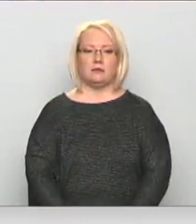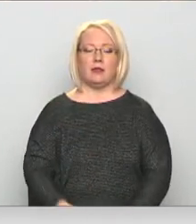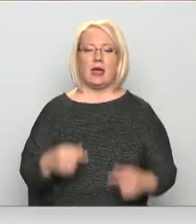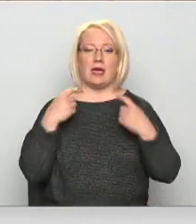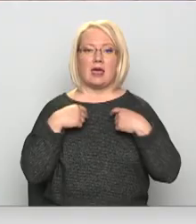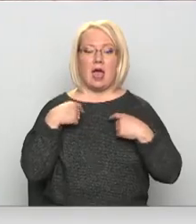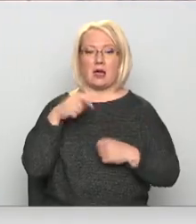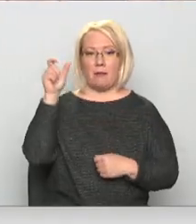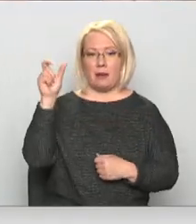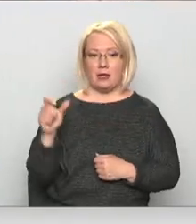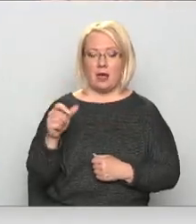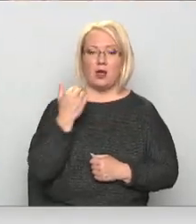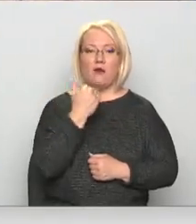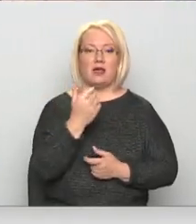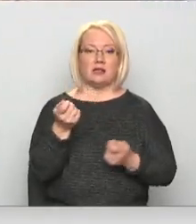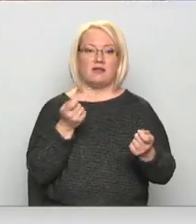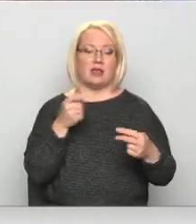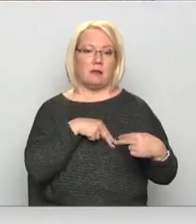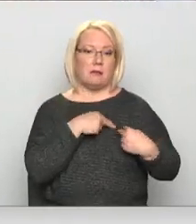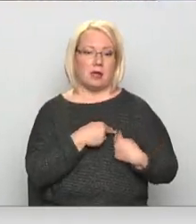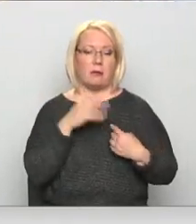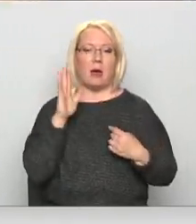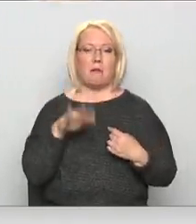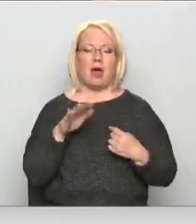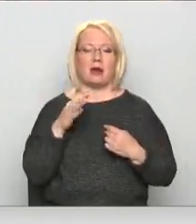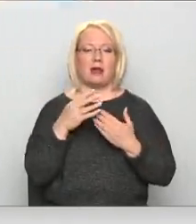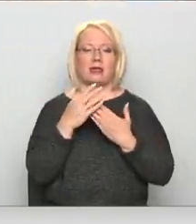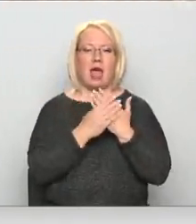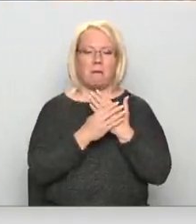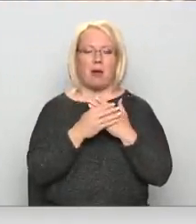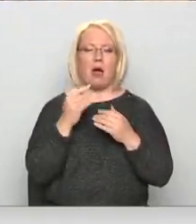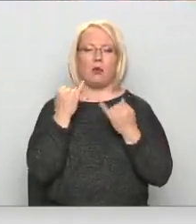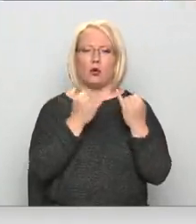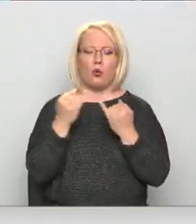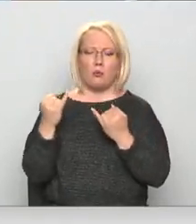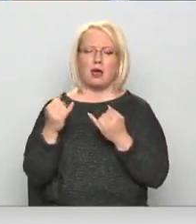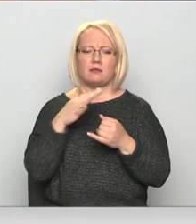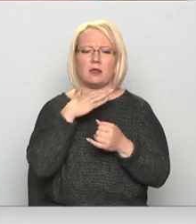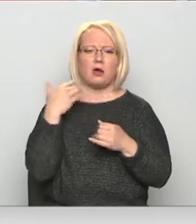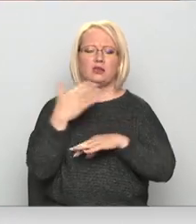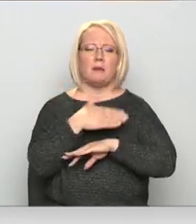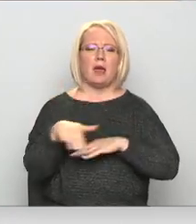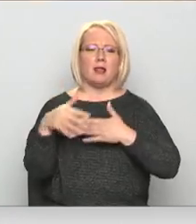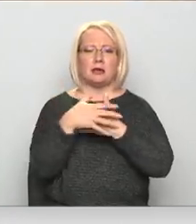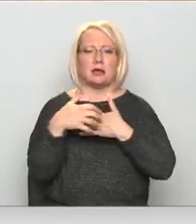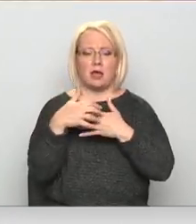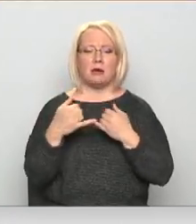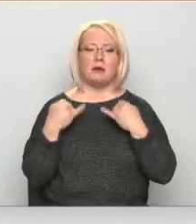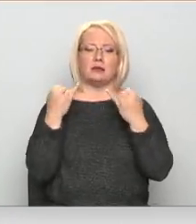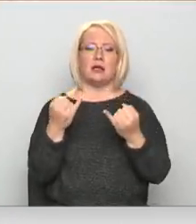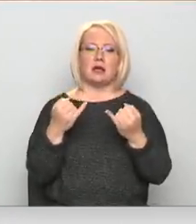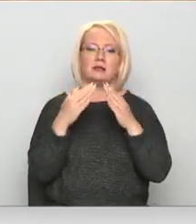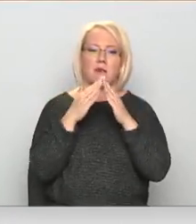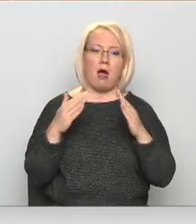Jākapalieta Laima Bebre un viņa svadītā biedrība par ķepām ikdienā rūpējas par vairākiem desmitiem ielas kaķu, gan sniedzot viņiem